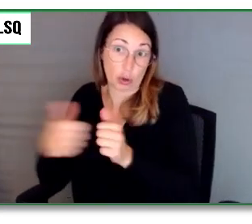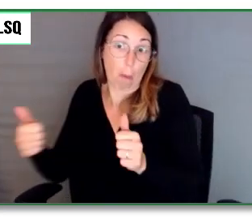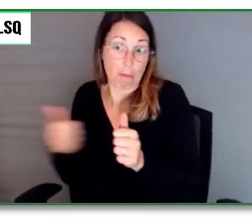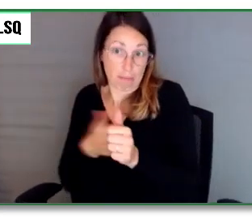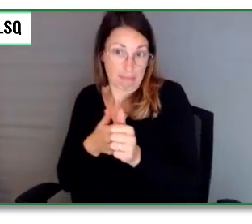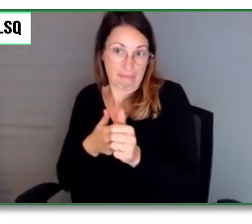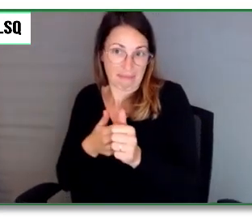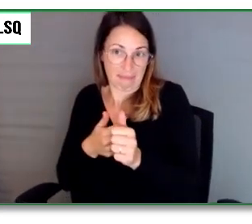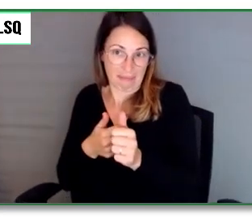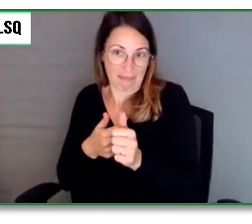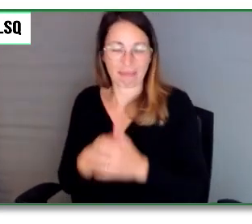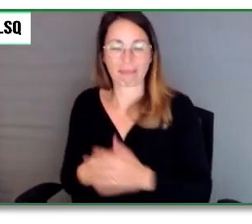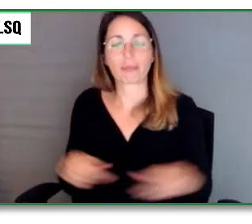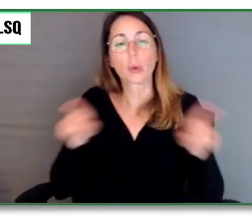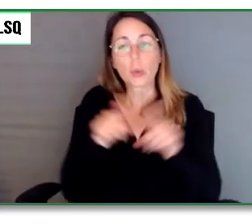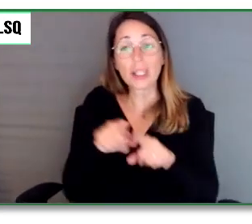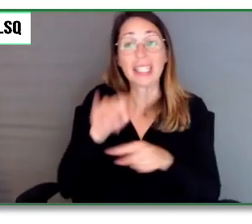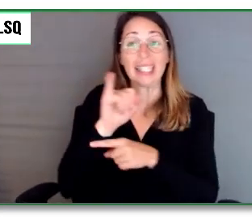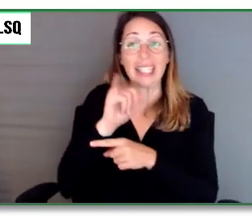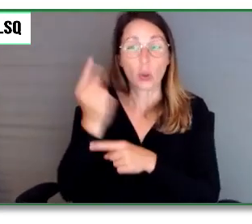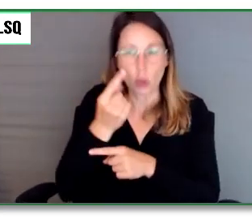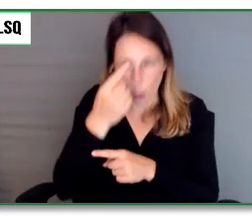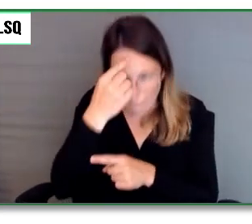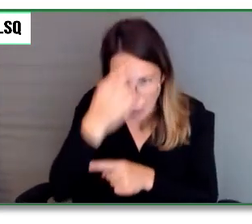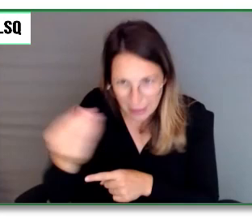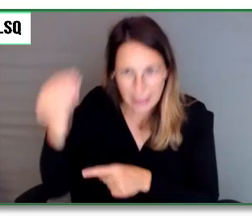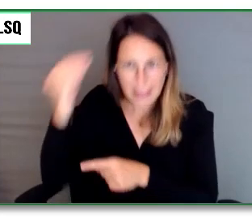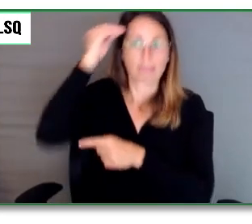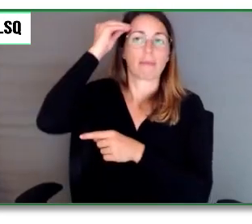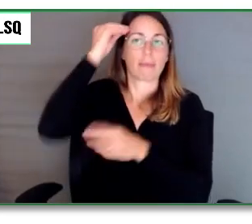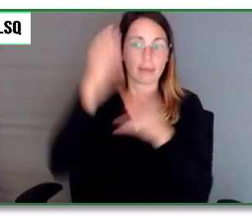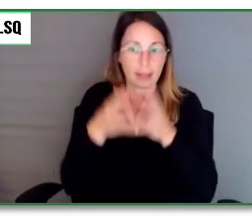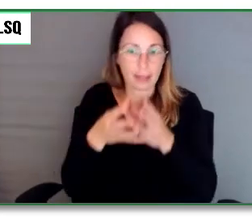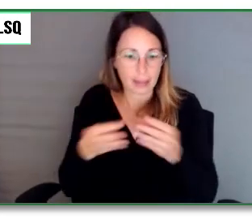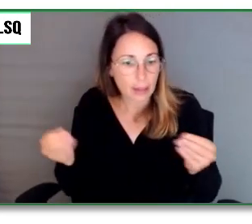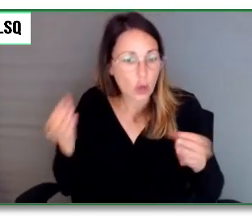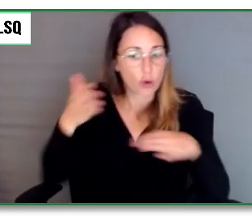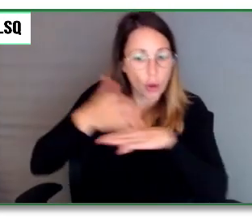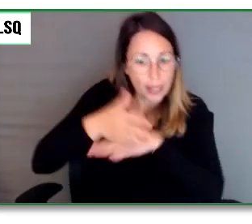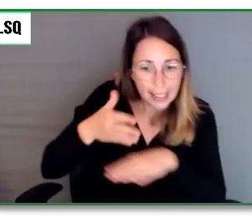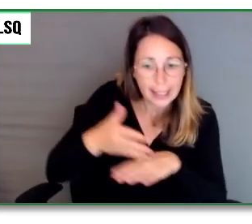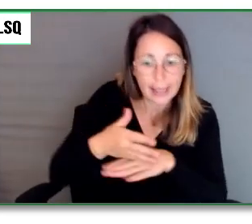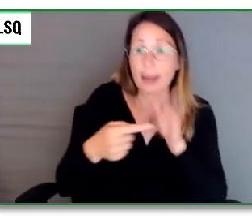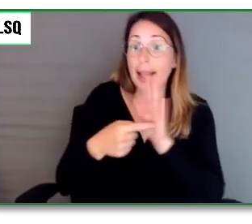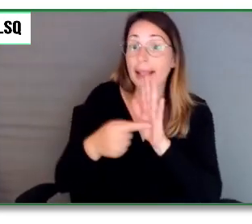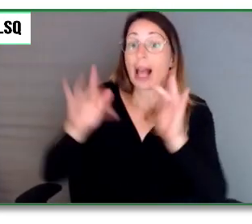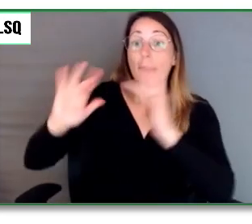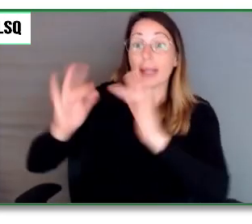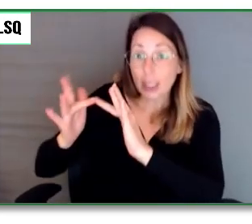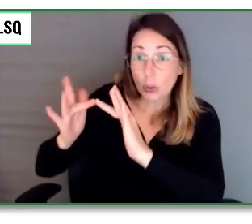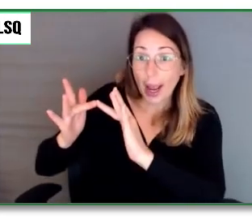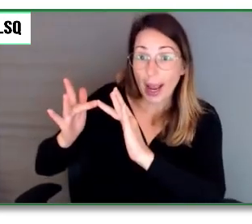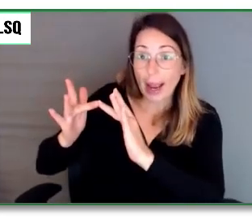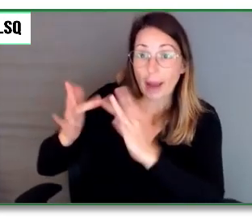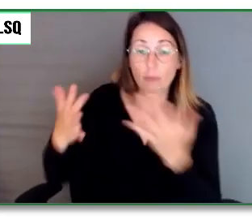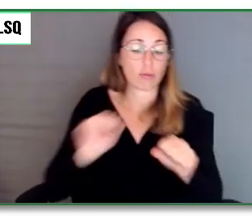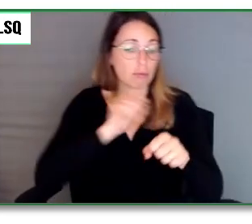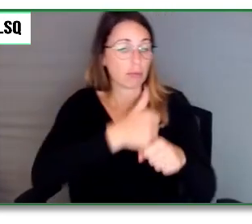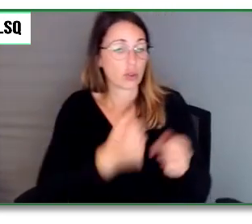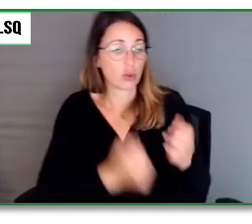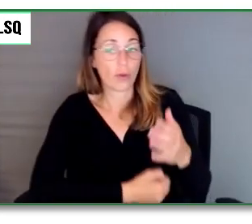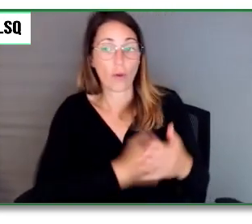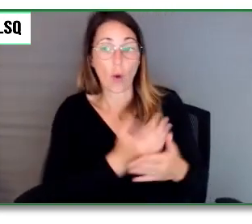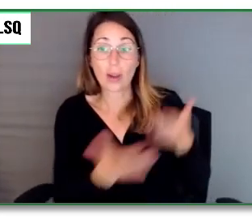qu'il s'agisse d'un nouveau site web ou d'un nouveau service qu'on pourrait offrir au parc, tout ce qui vous vient à l'esprit,